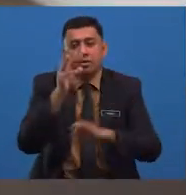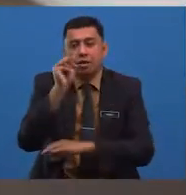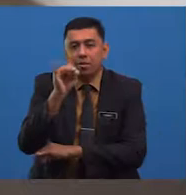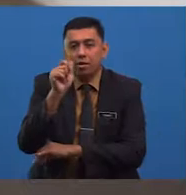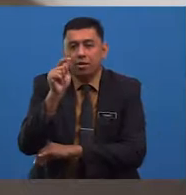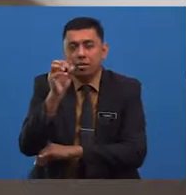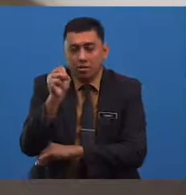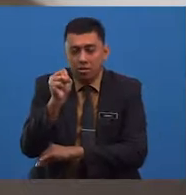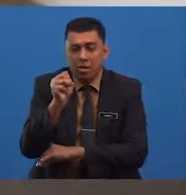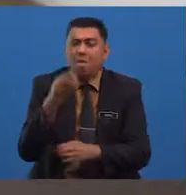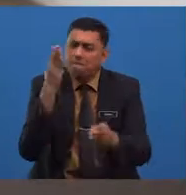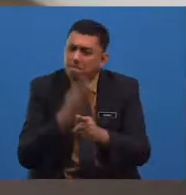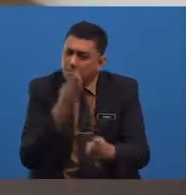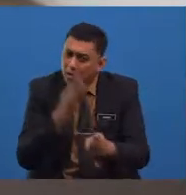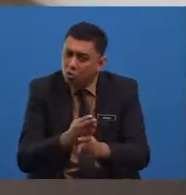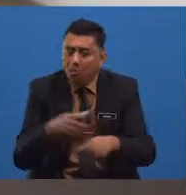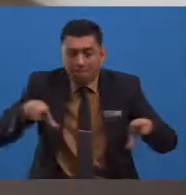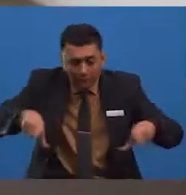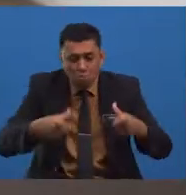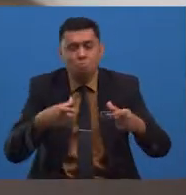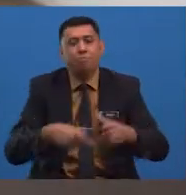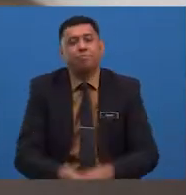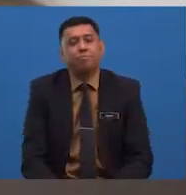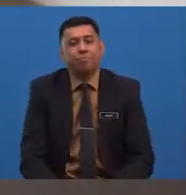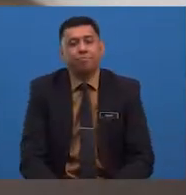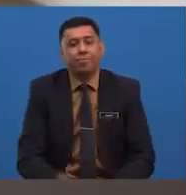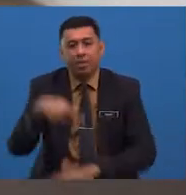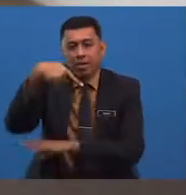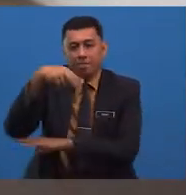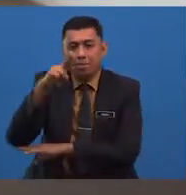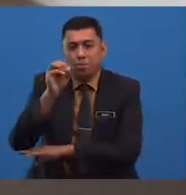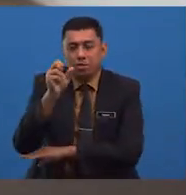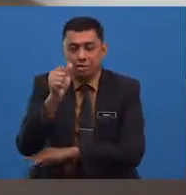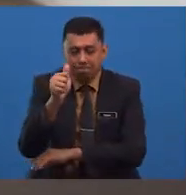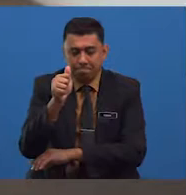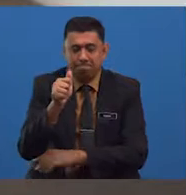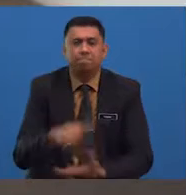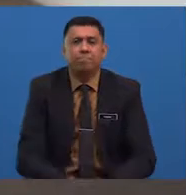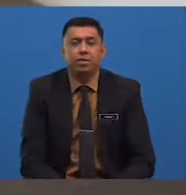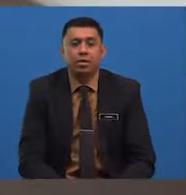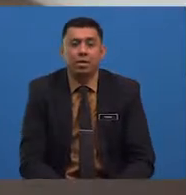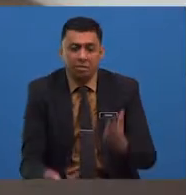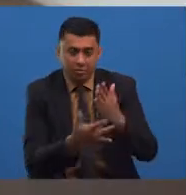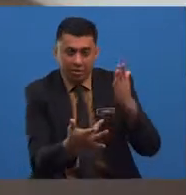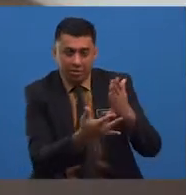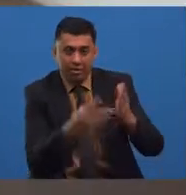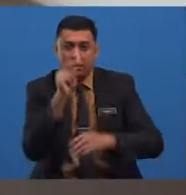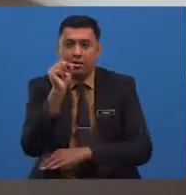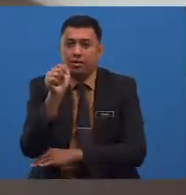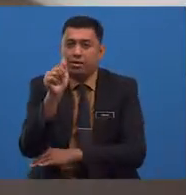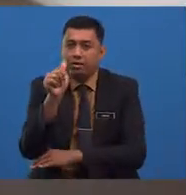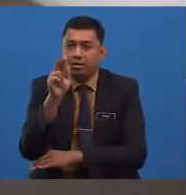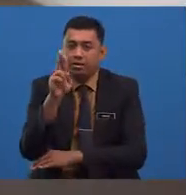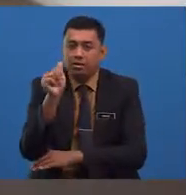benar-benar berlaku. Prosa ini juga menggunakan teknik naratif yang